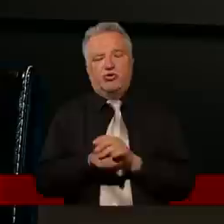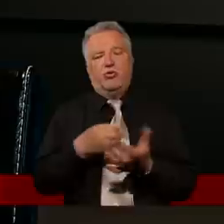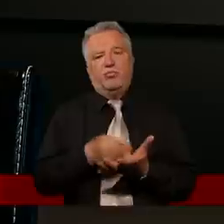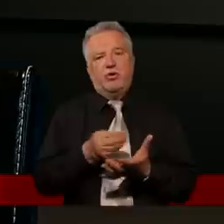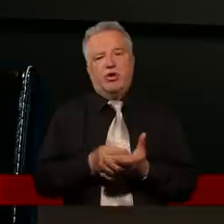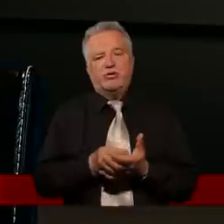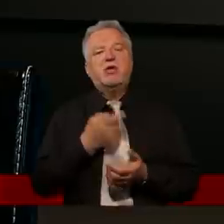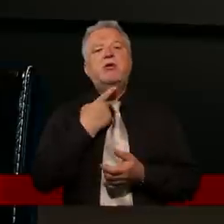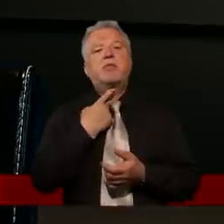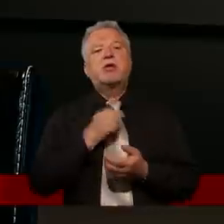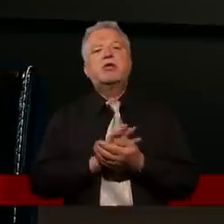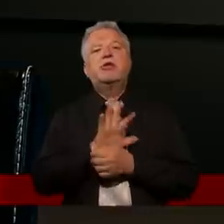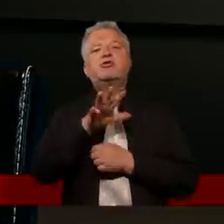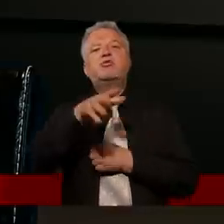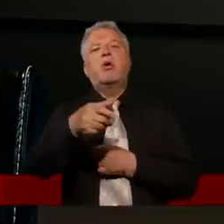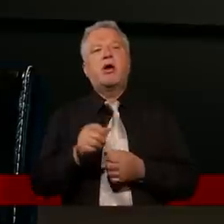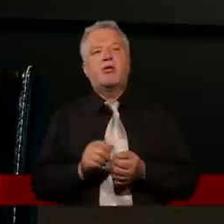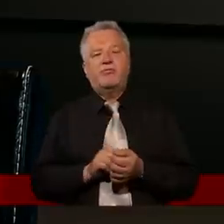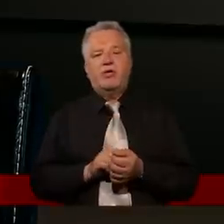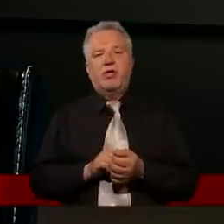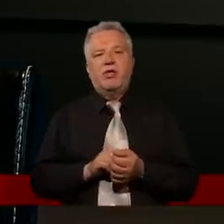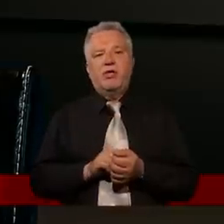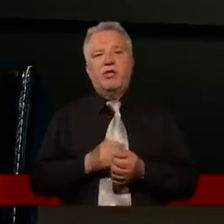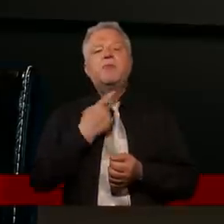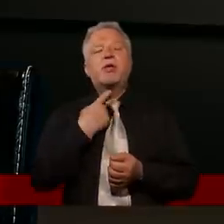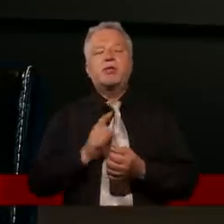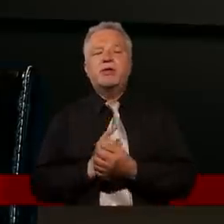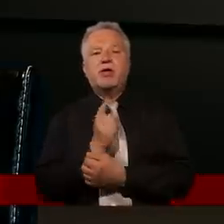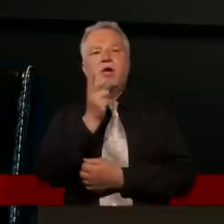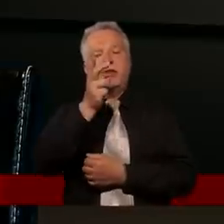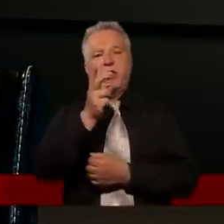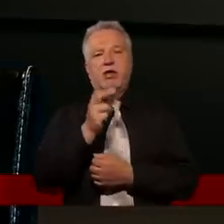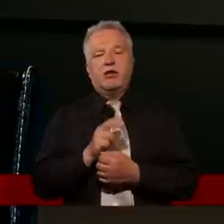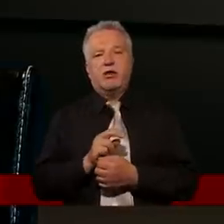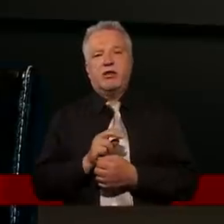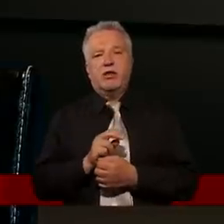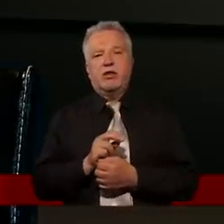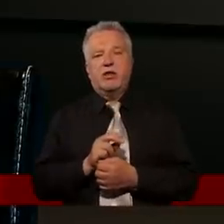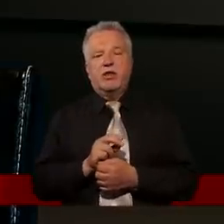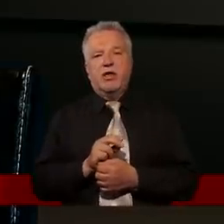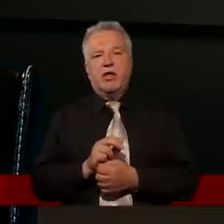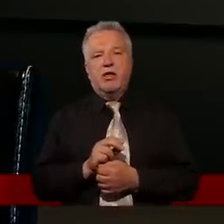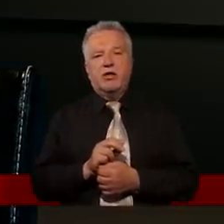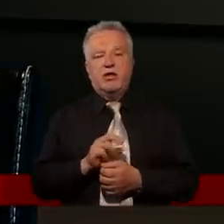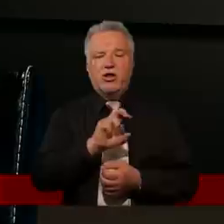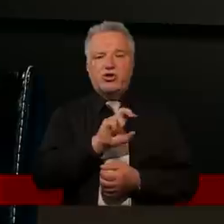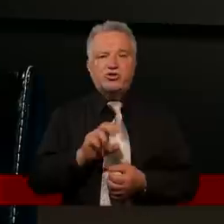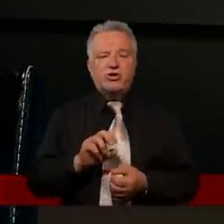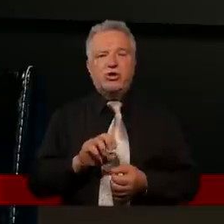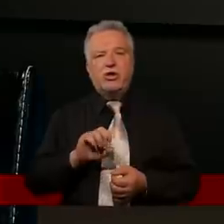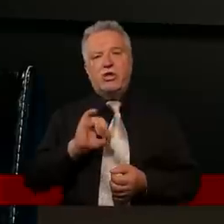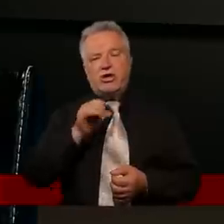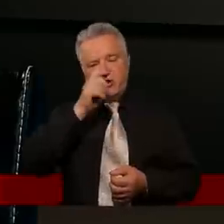będzie pragnienie sławy, pragnienie kariery, czy cokolwiek innego, czy jakieś małe nasze wady, przypadłości,